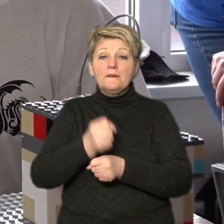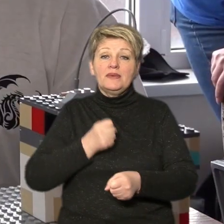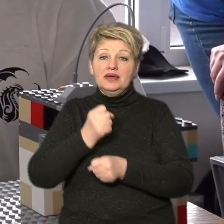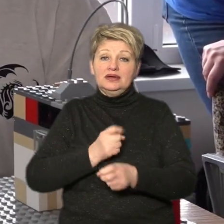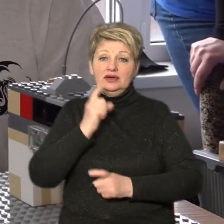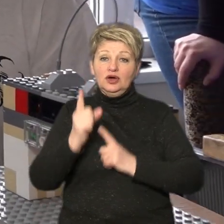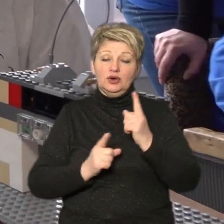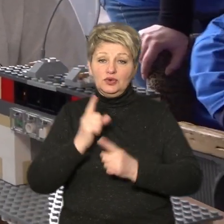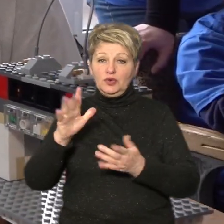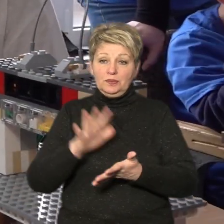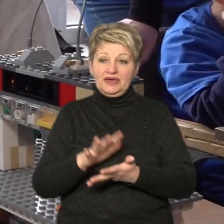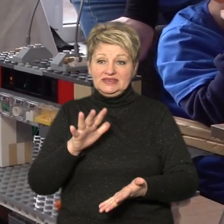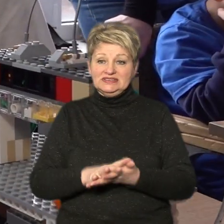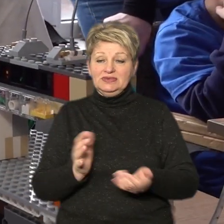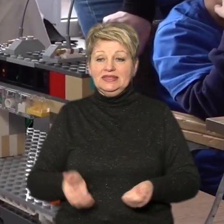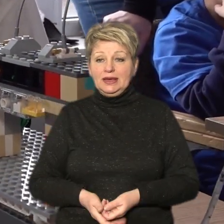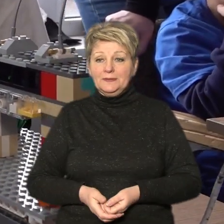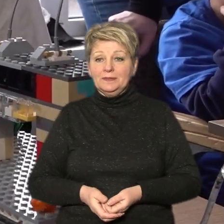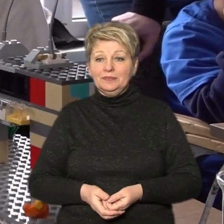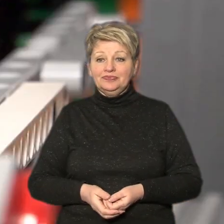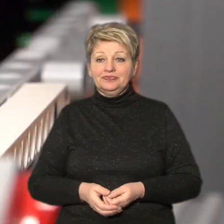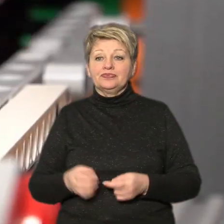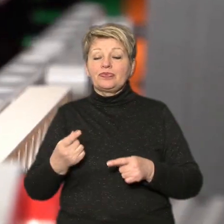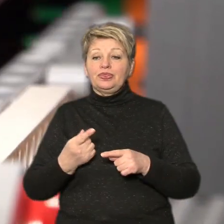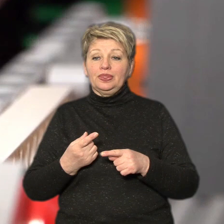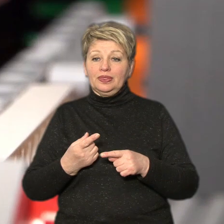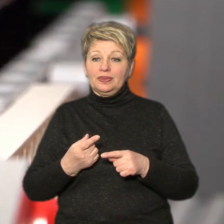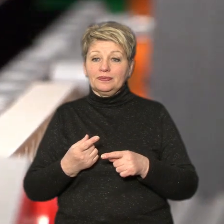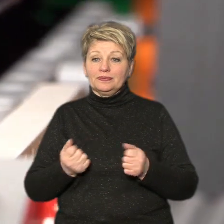далі все це розміщується в ось цю попризну камеру, яка буде в цьому заводі.